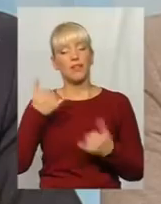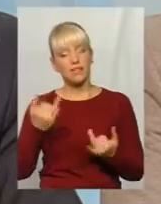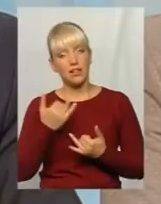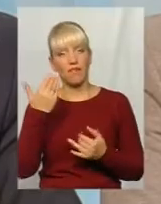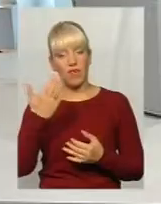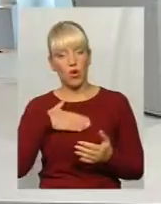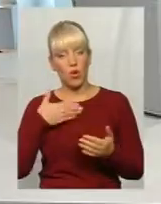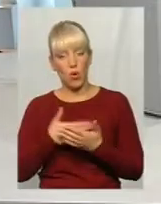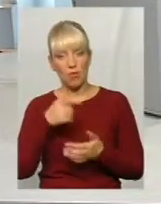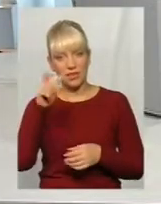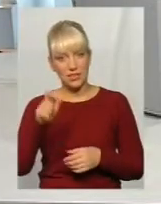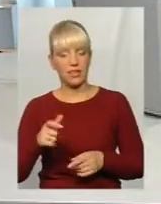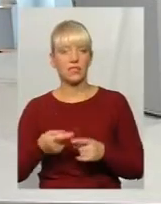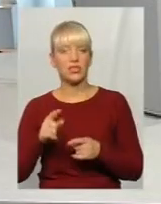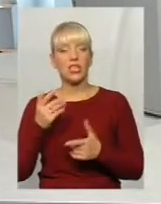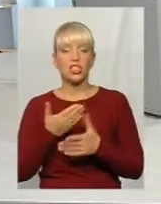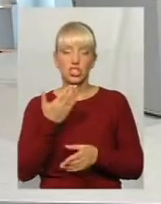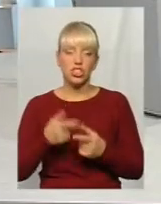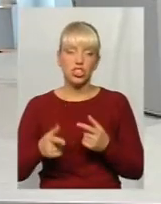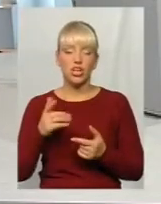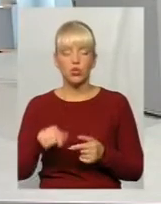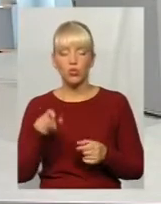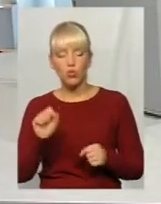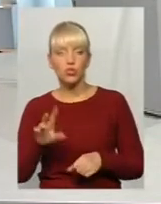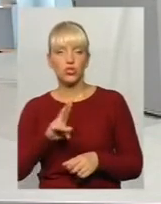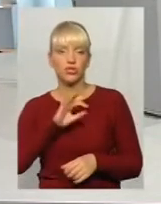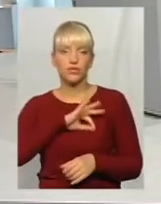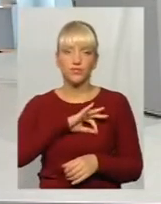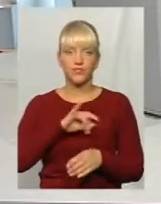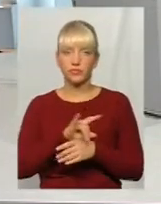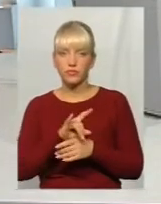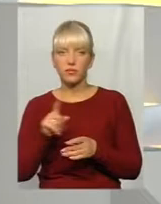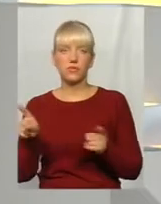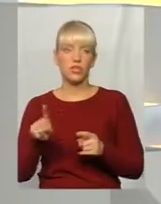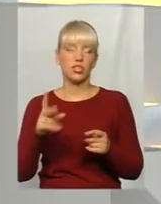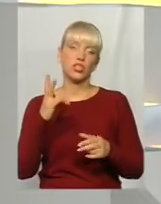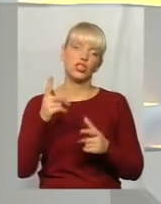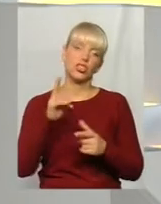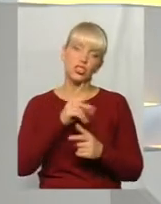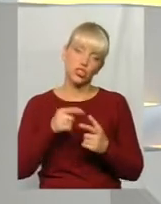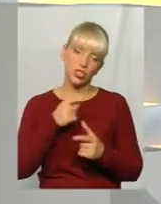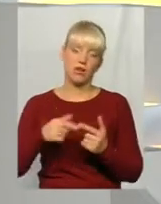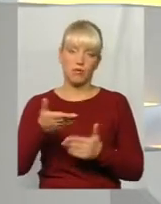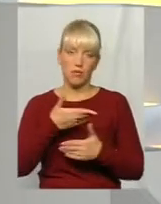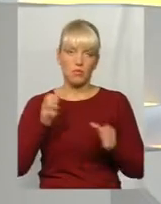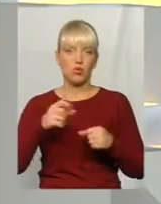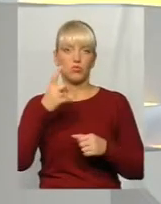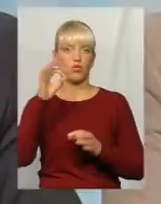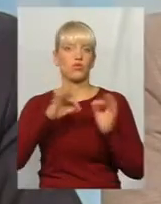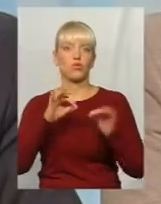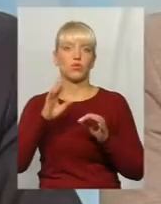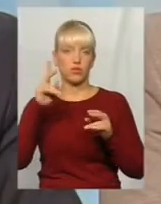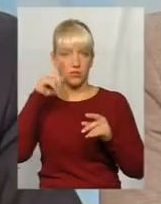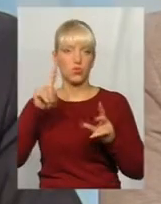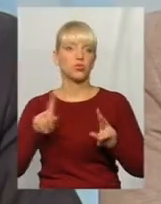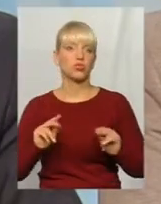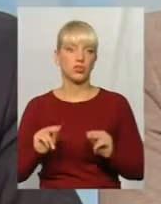є тут можливість, чи скористається чим хтось, чи це 100% ми можемо бути впевнені. Ну, з того, наскільки